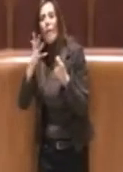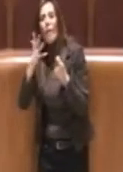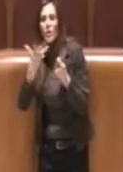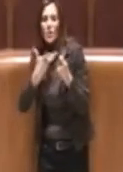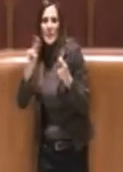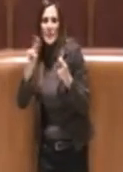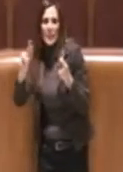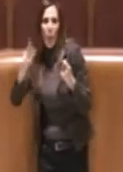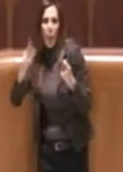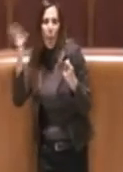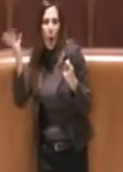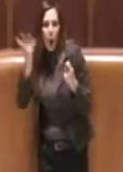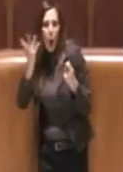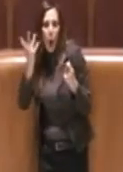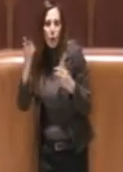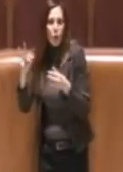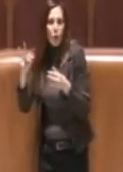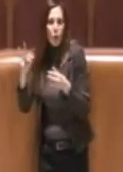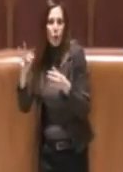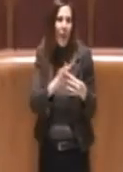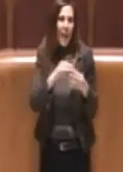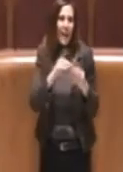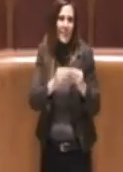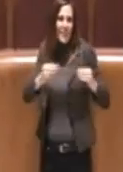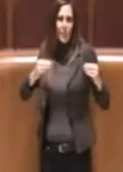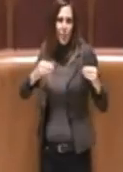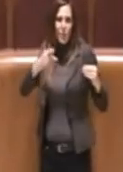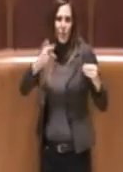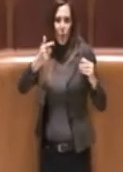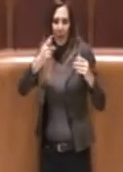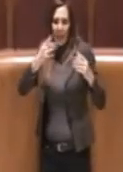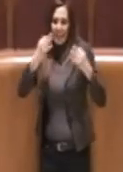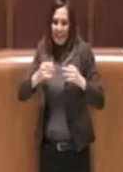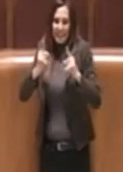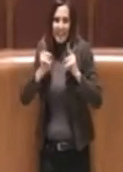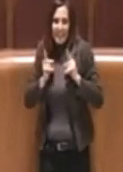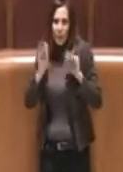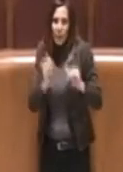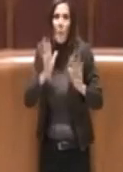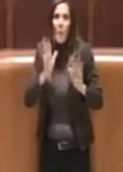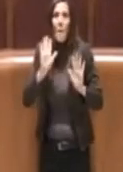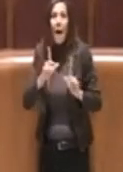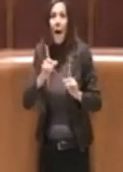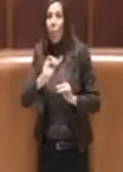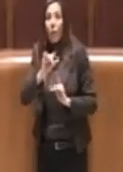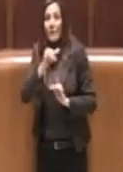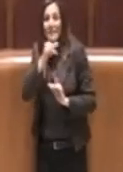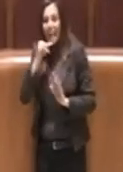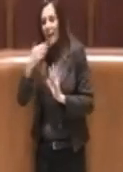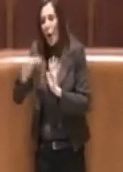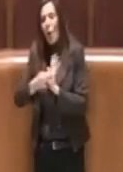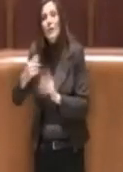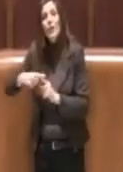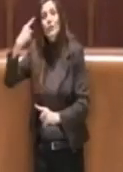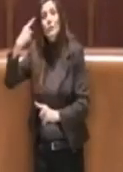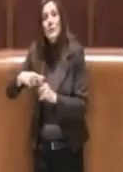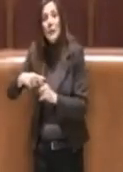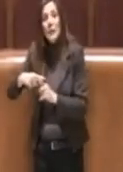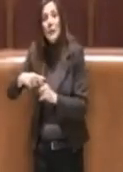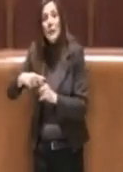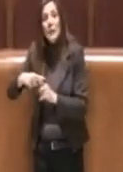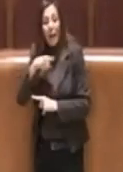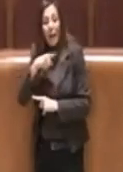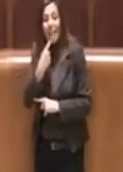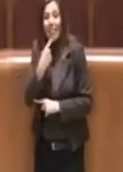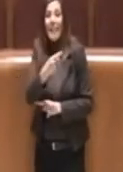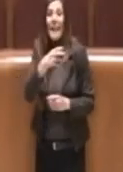non è questo. Non può essere un ordine del giorno che dà disposizione di dover rispettare la normativa e che i